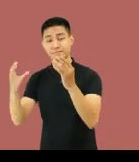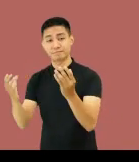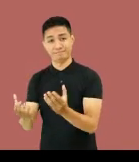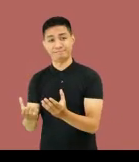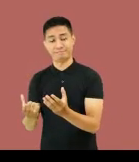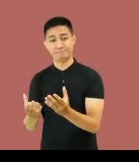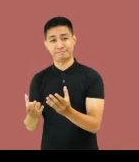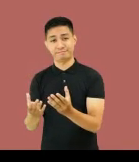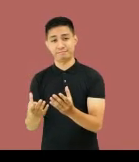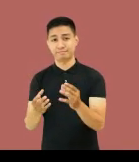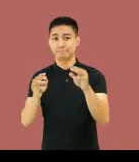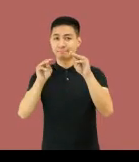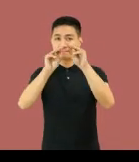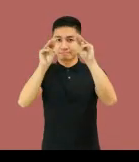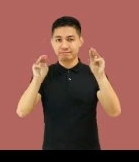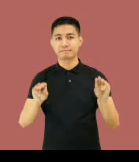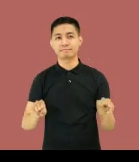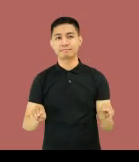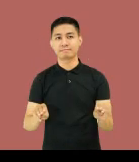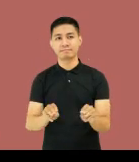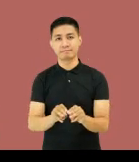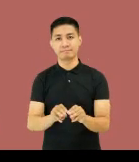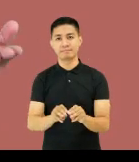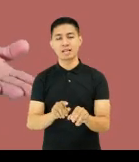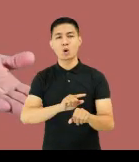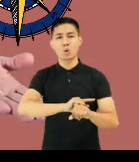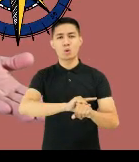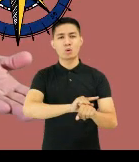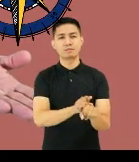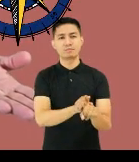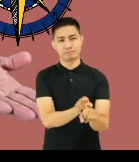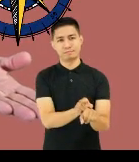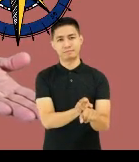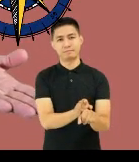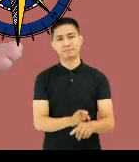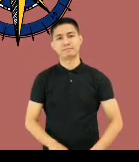globo, mapa, o kompas?